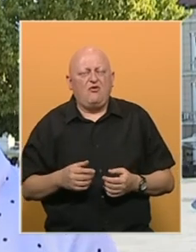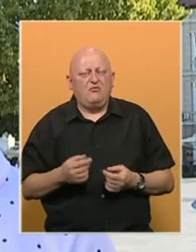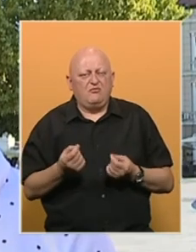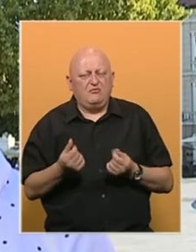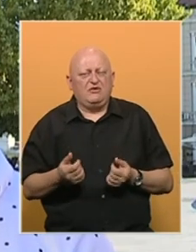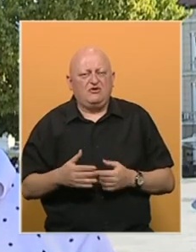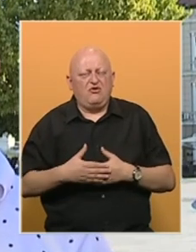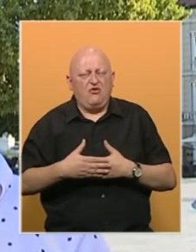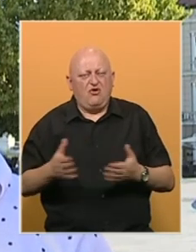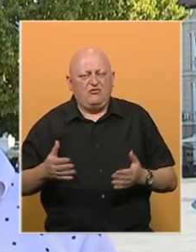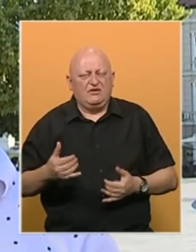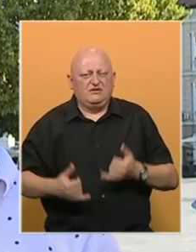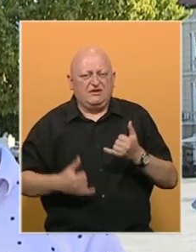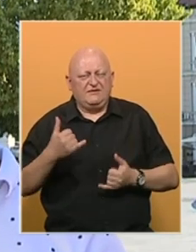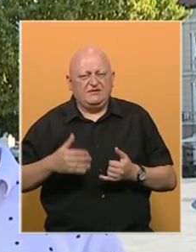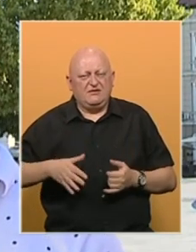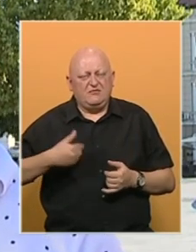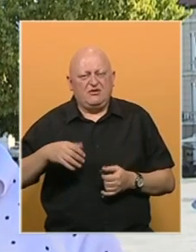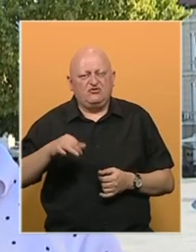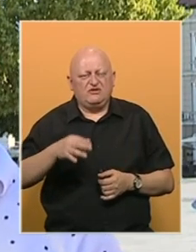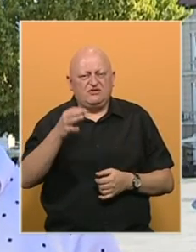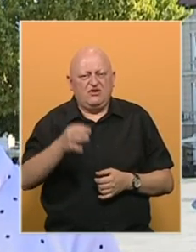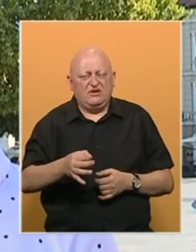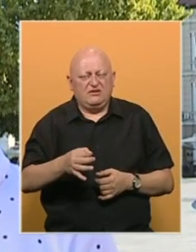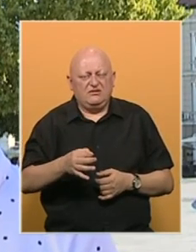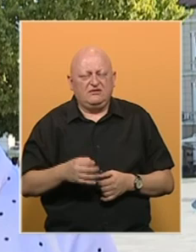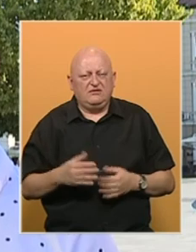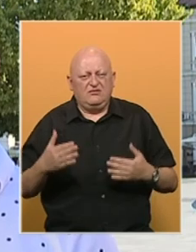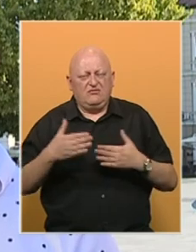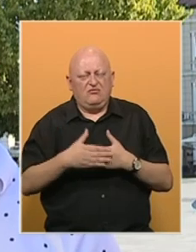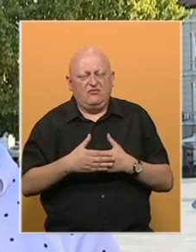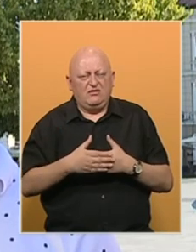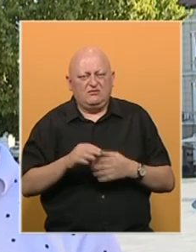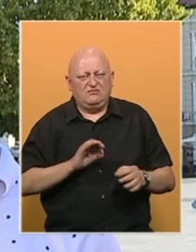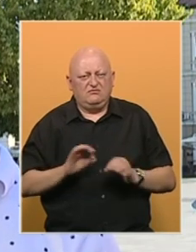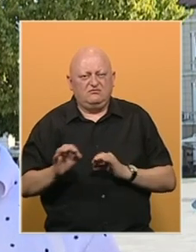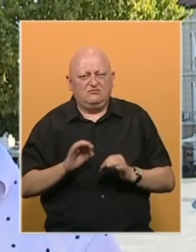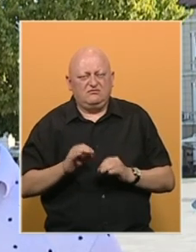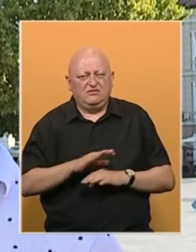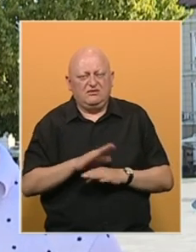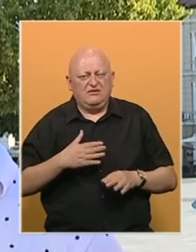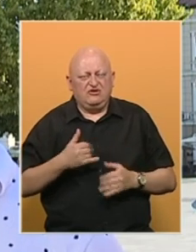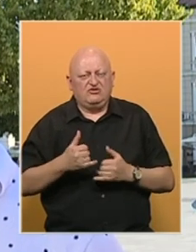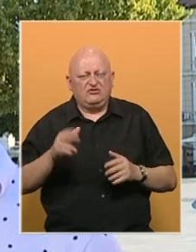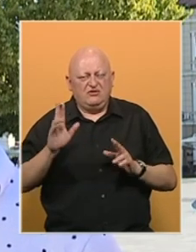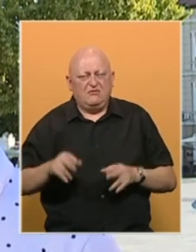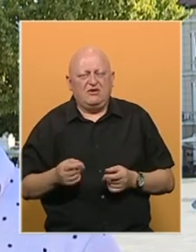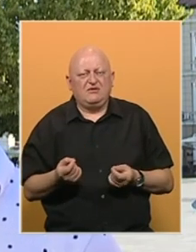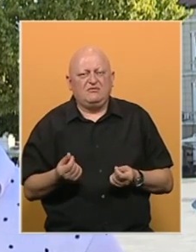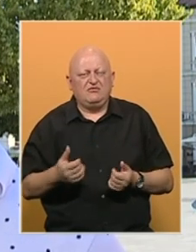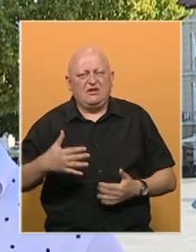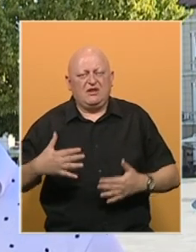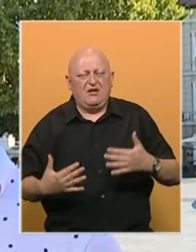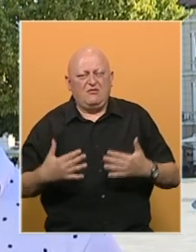će se i otvrti festival mladih Tuzlanskog kantona. Večera smo pripremili i svi naši građani će imati priliku da